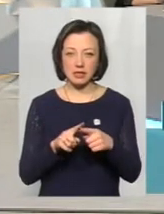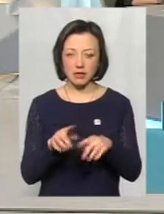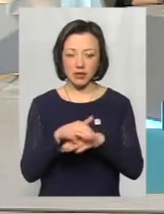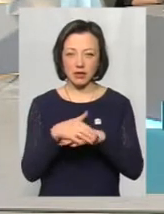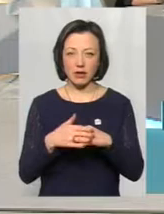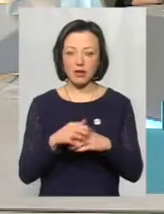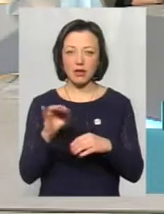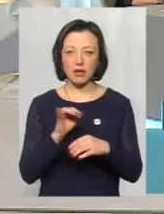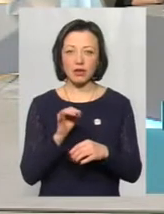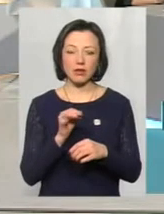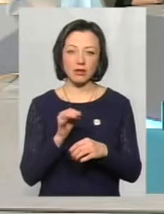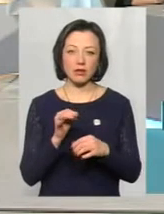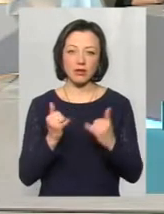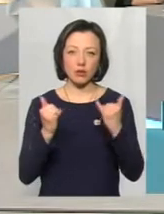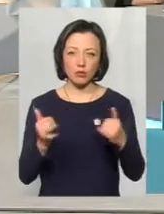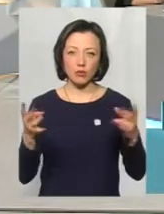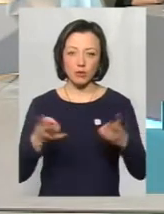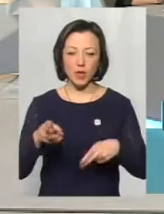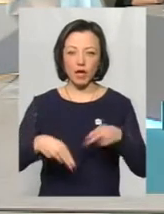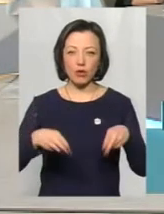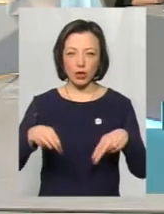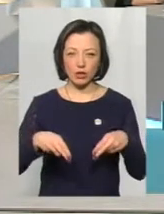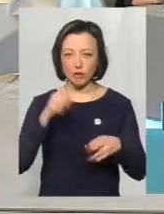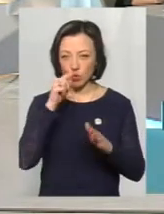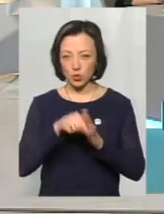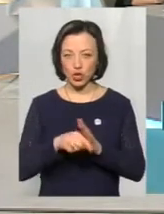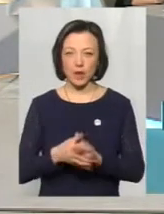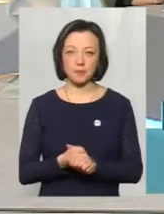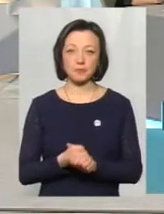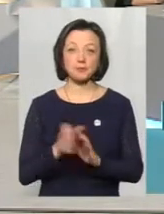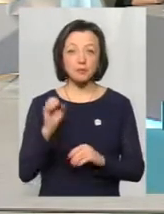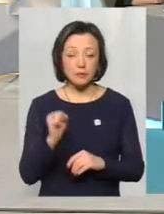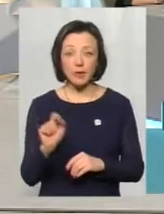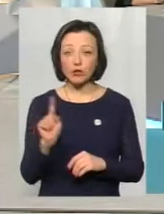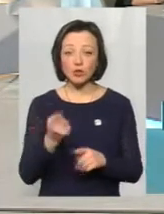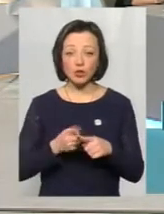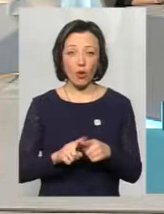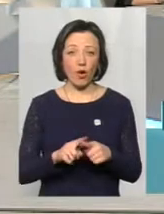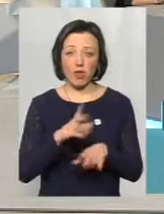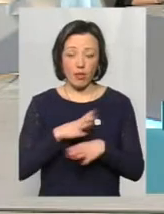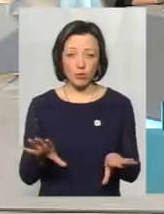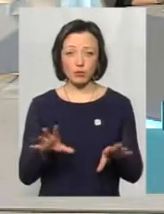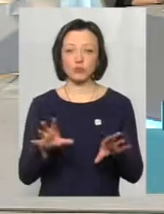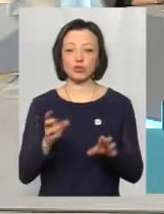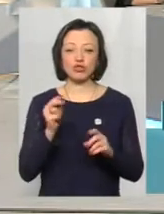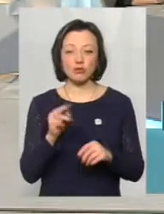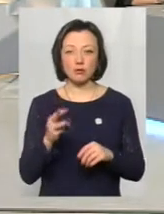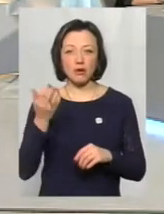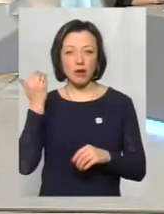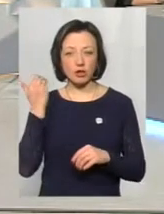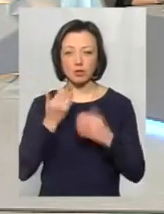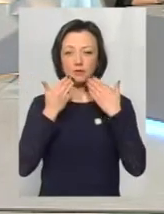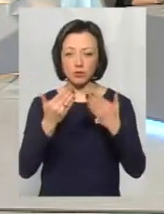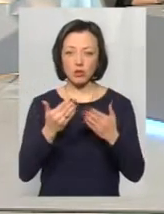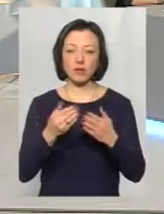І для цього вже потрібно хірургічне втручання. А для того, щоб цього не допустити, то чим раніше звернутися,